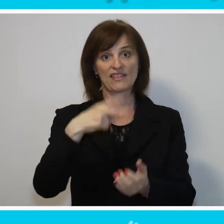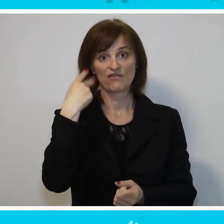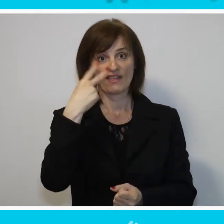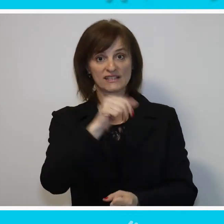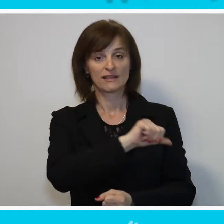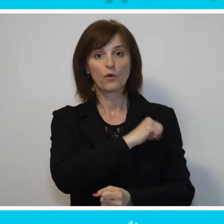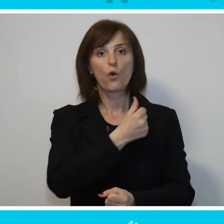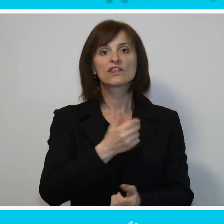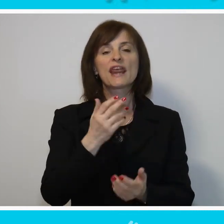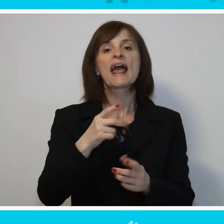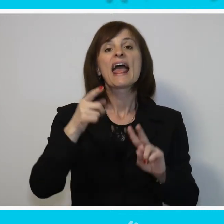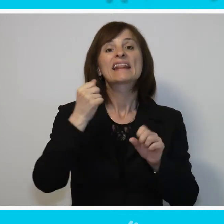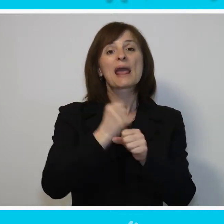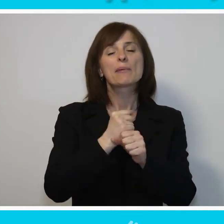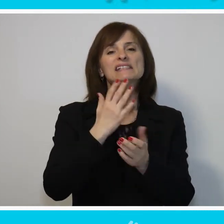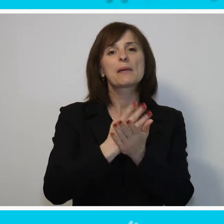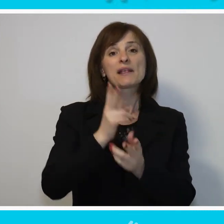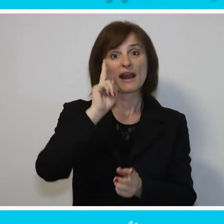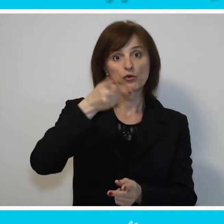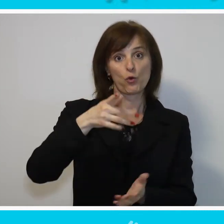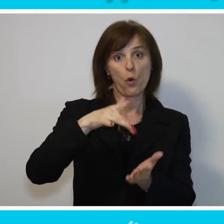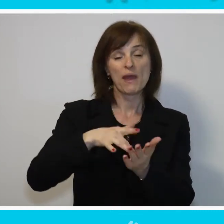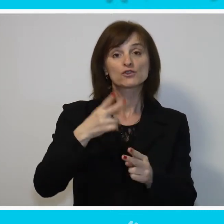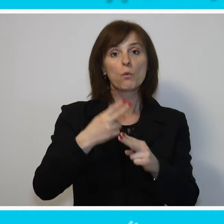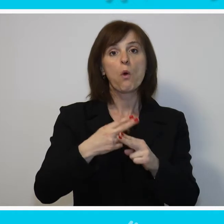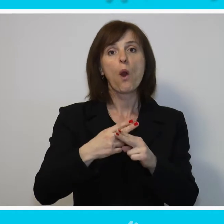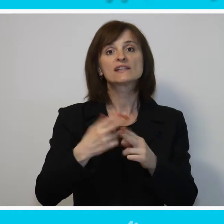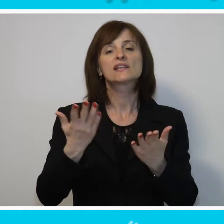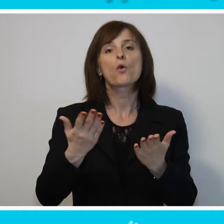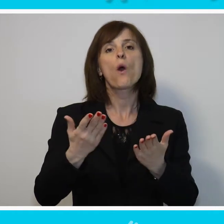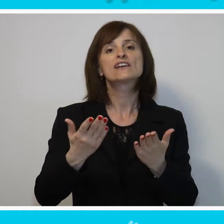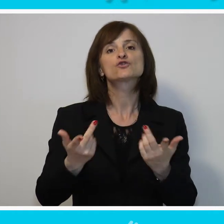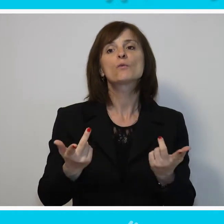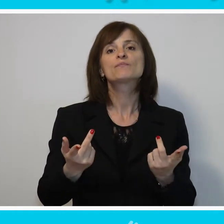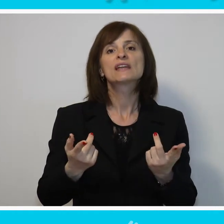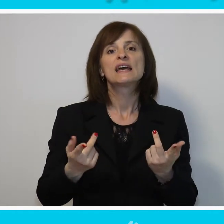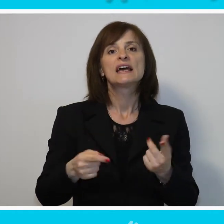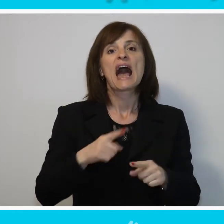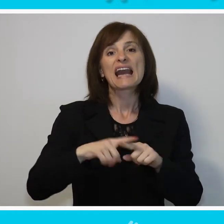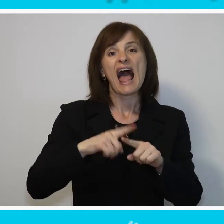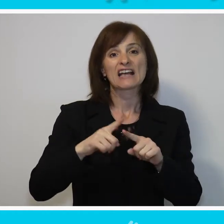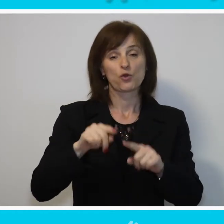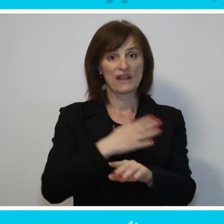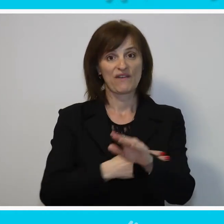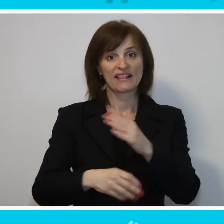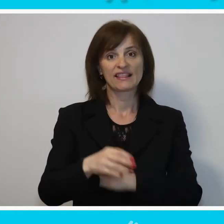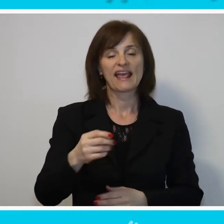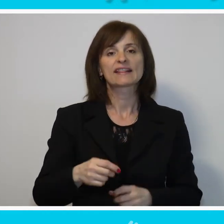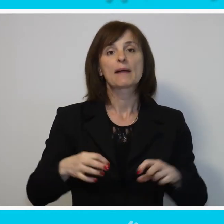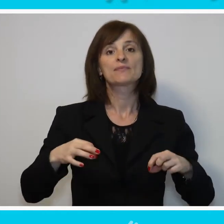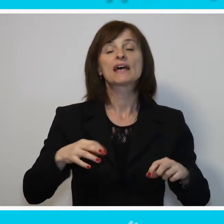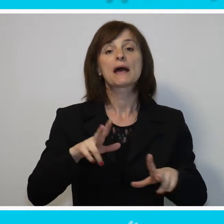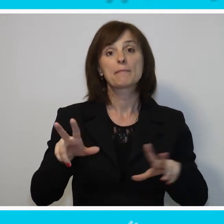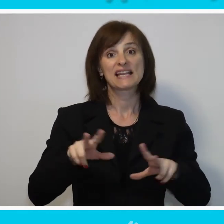godine depresija biti na drugom mestu bolesti koje su uzrok invaliditeta. Ministar zdravlja